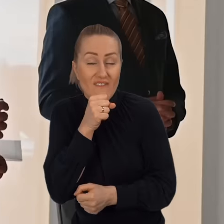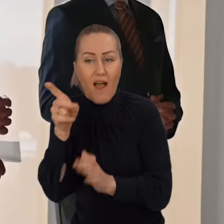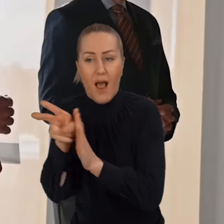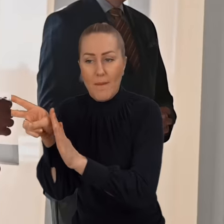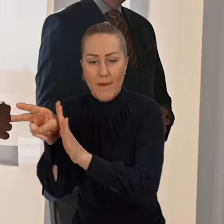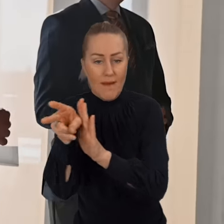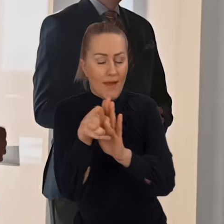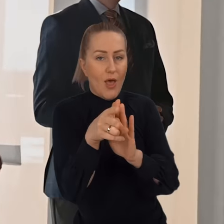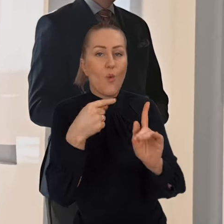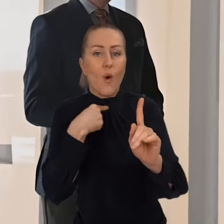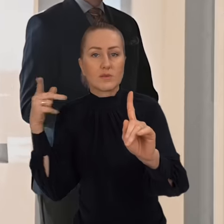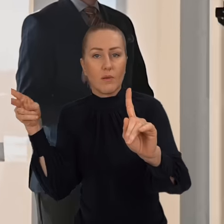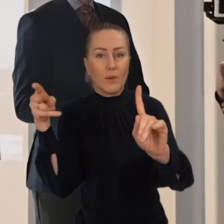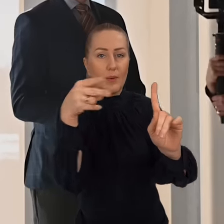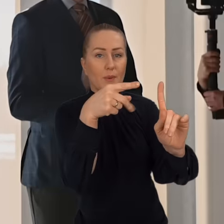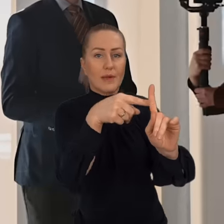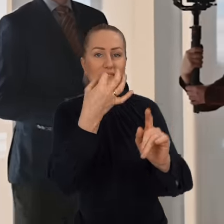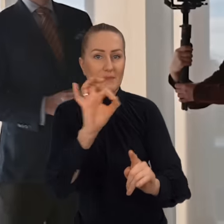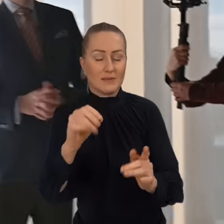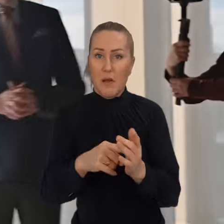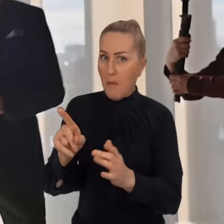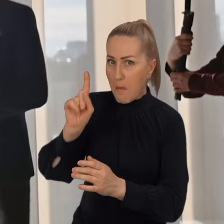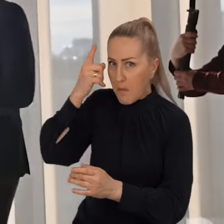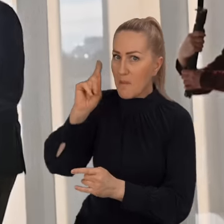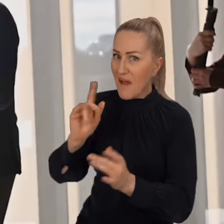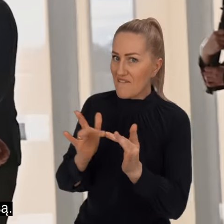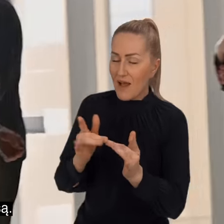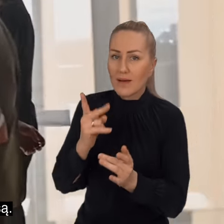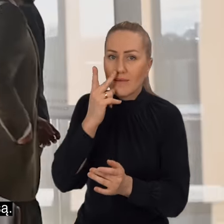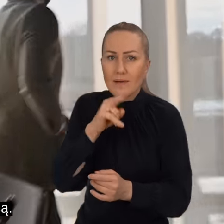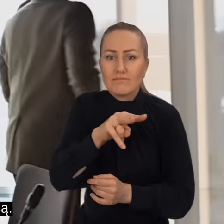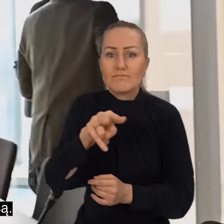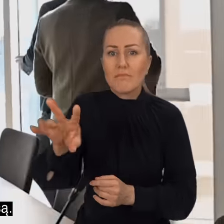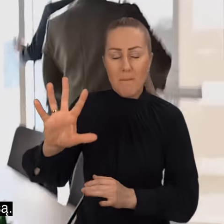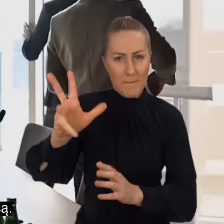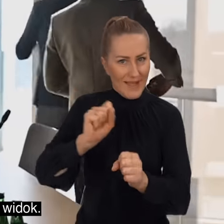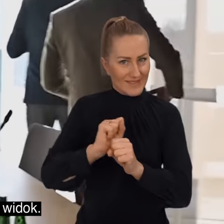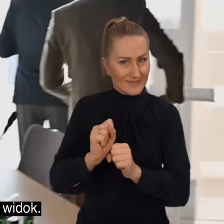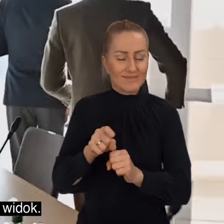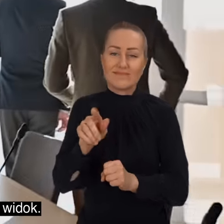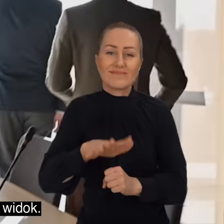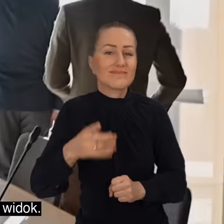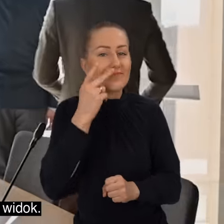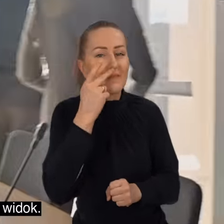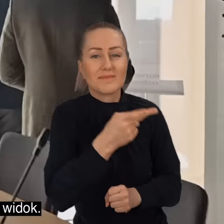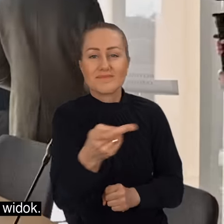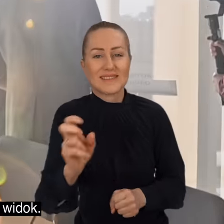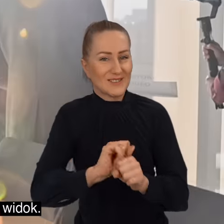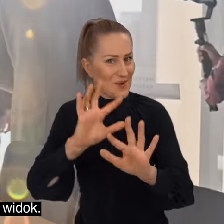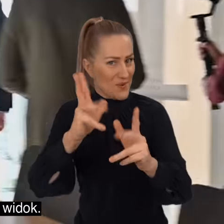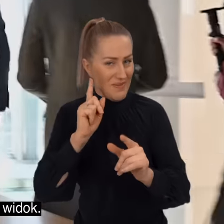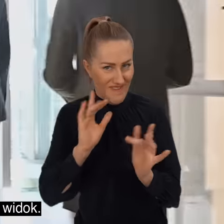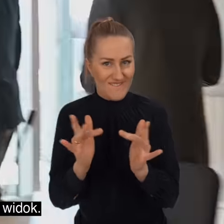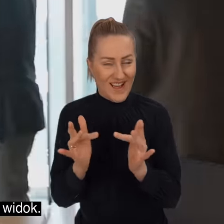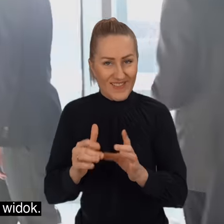kierują się w stronę tego mikrofonu. A, to bardzo dobre. Bardzo sprytne. Rzeczywiście. Jakie piękne widoki tutaj są. Natomiast jest tu bardzo ładny widok.